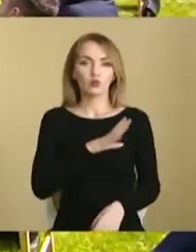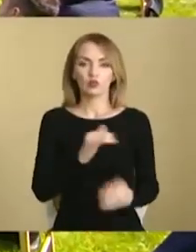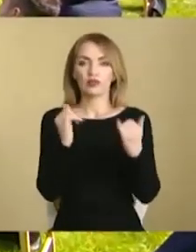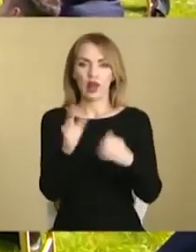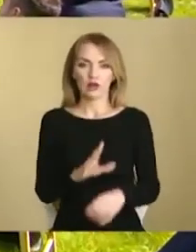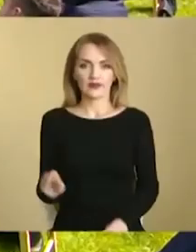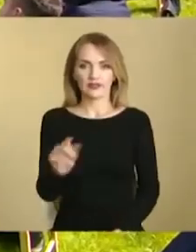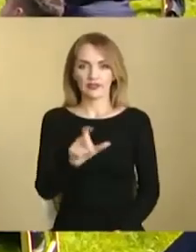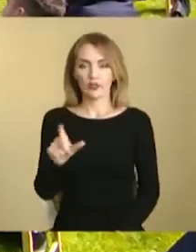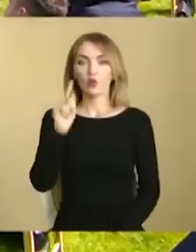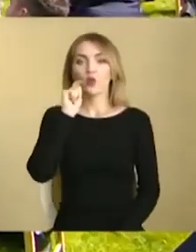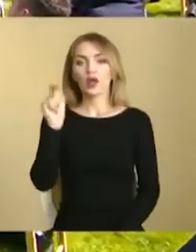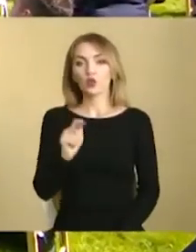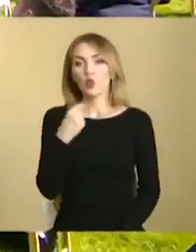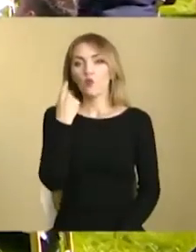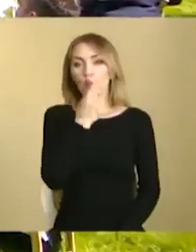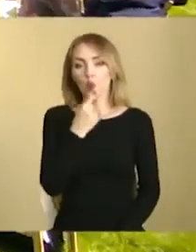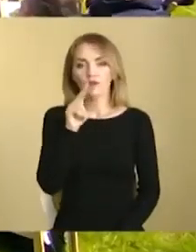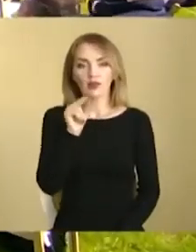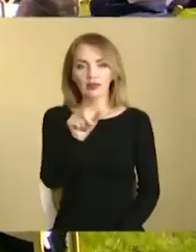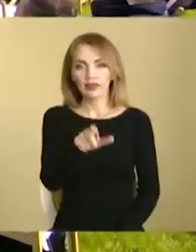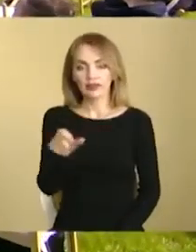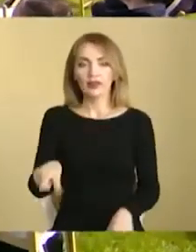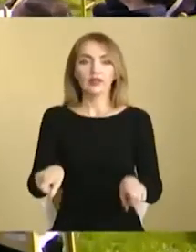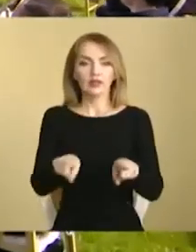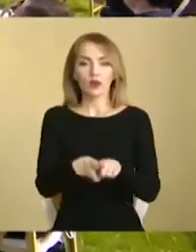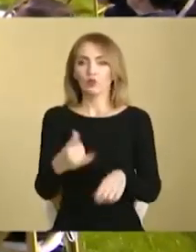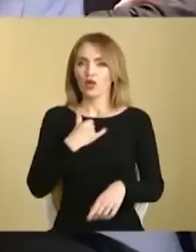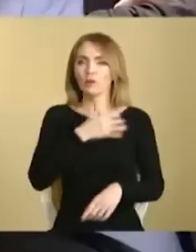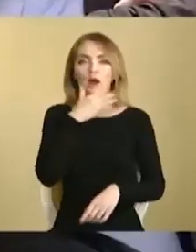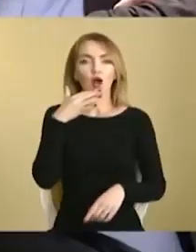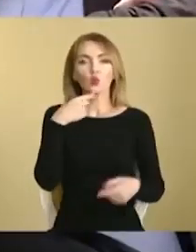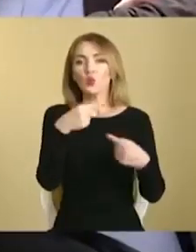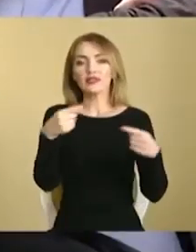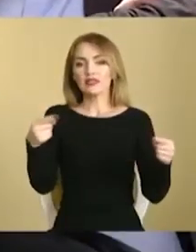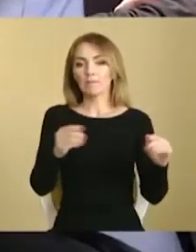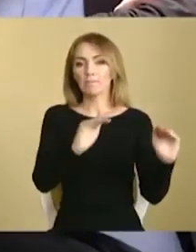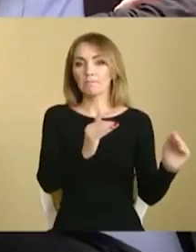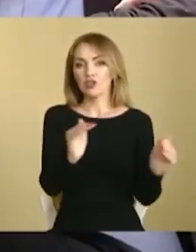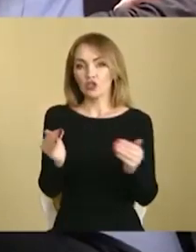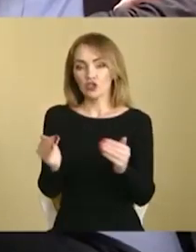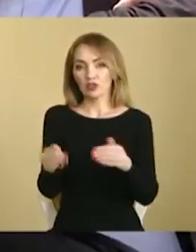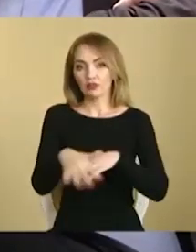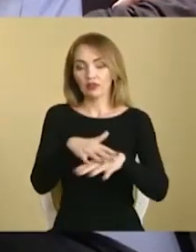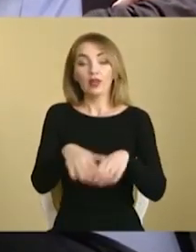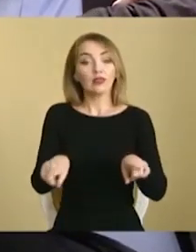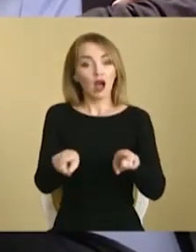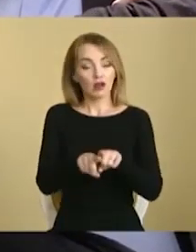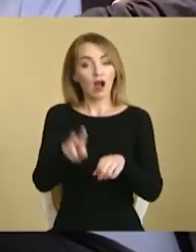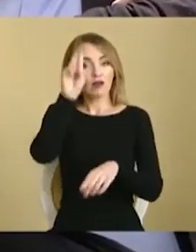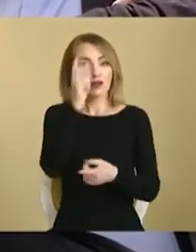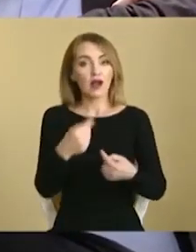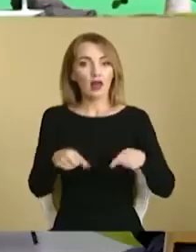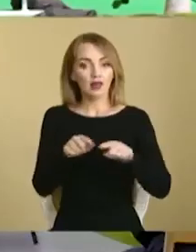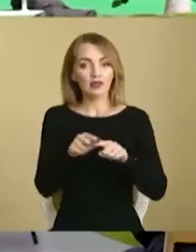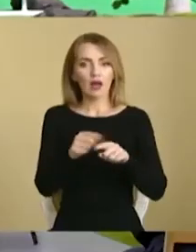Як українномовних, так і у нас багато різних меншин. Така країна, стільки кордонів, така